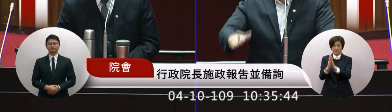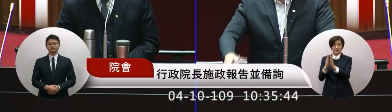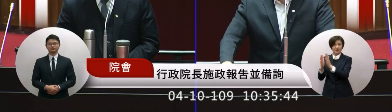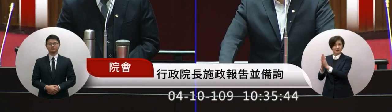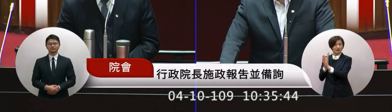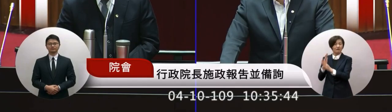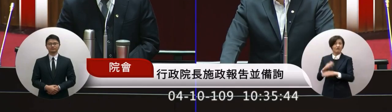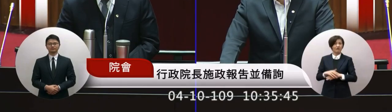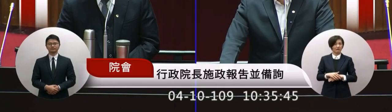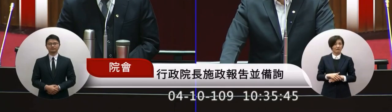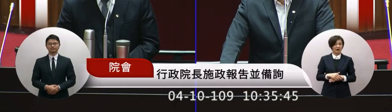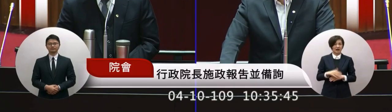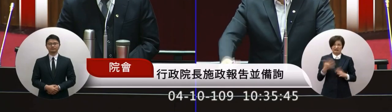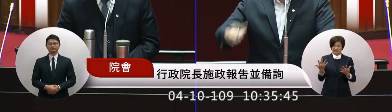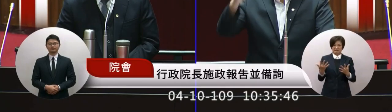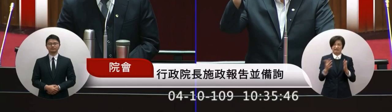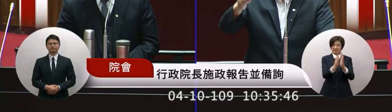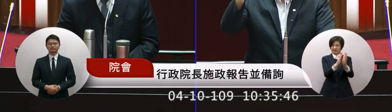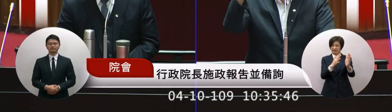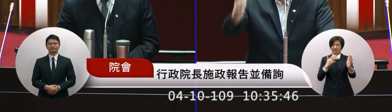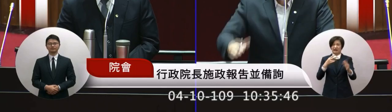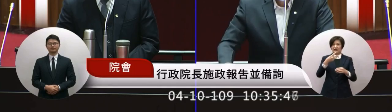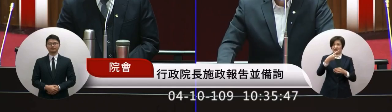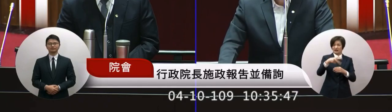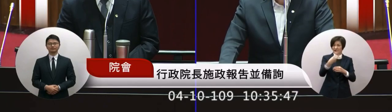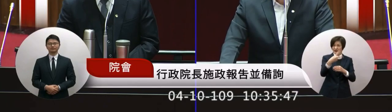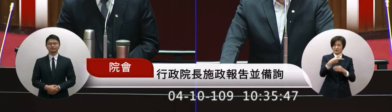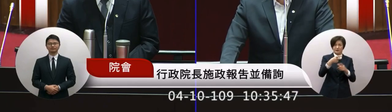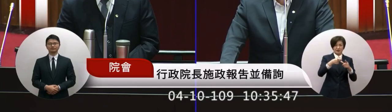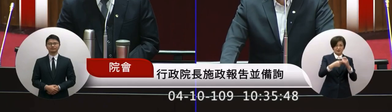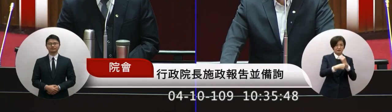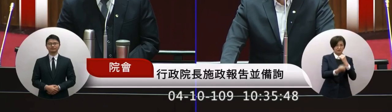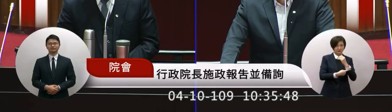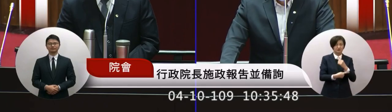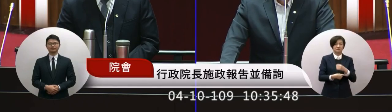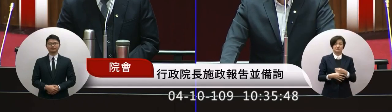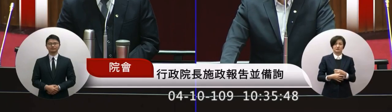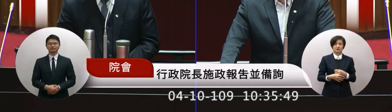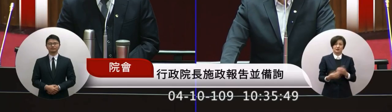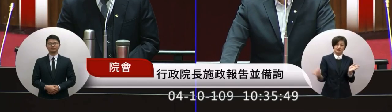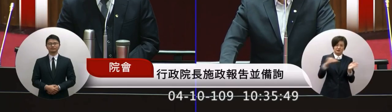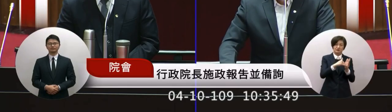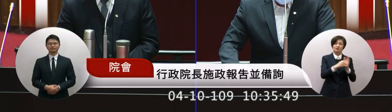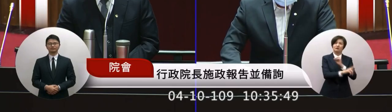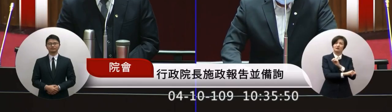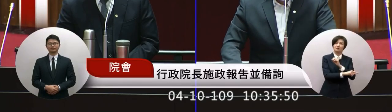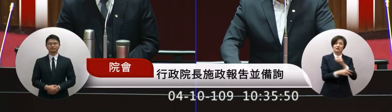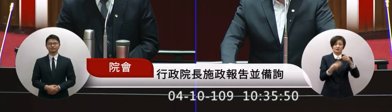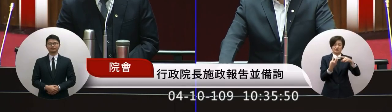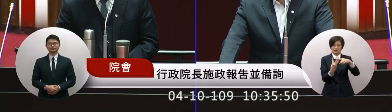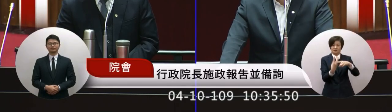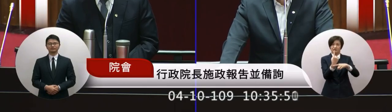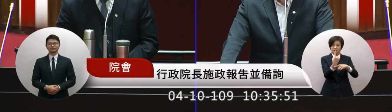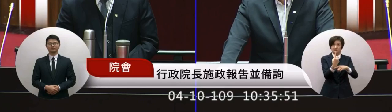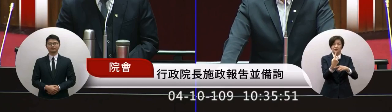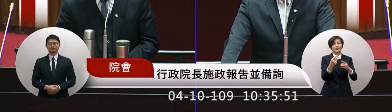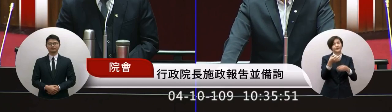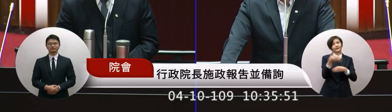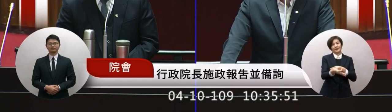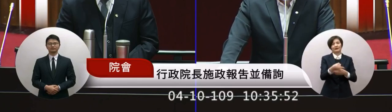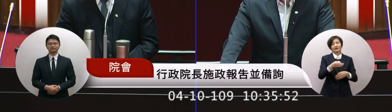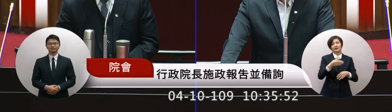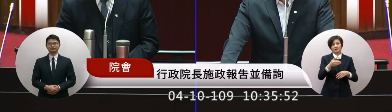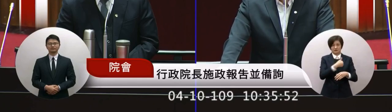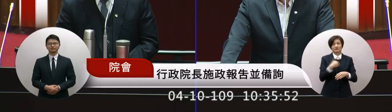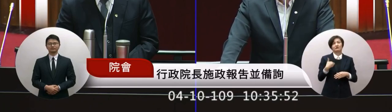了一大串的人龍將近200公尺結果只有三分之一的人買到口罩所以真的想要請教院長